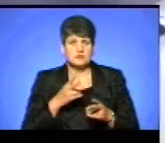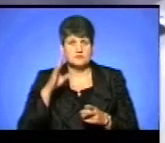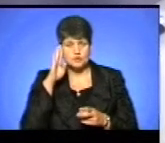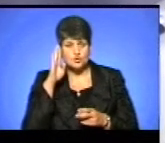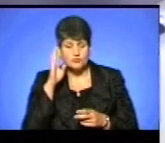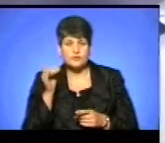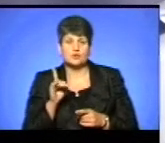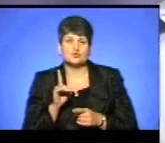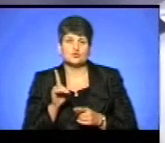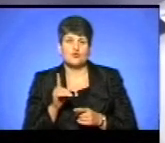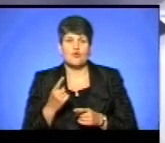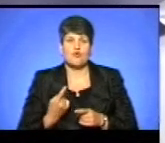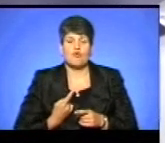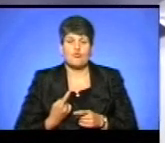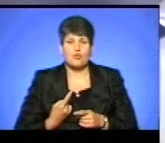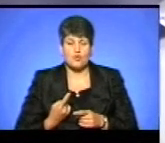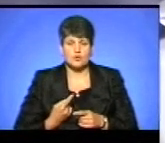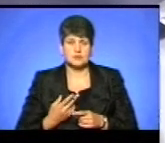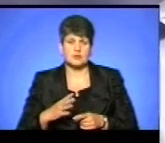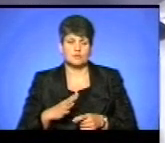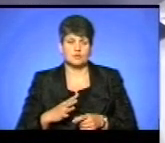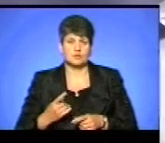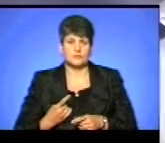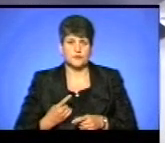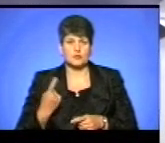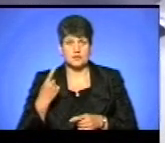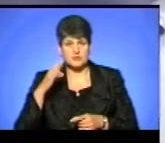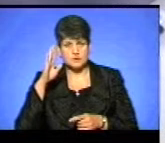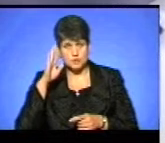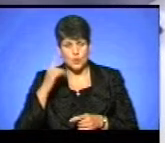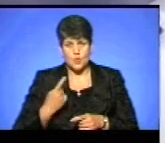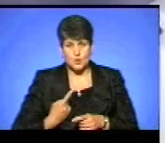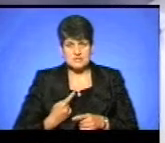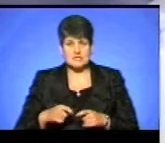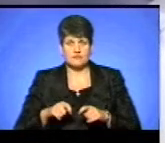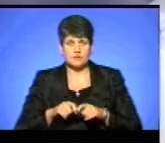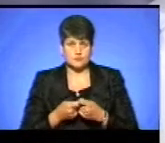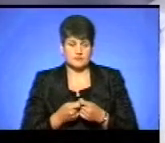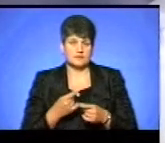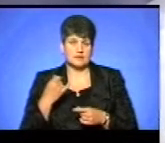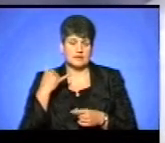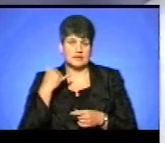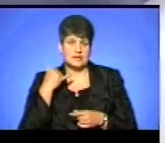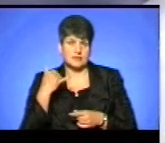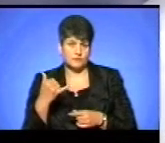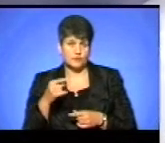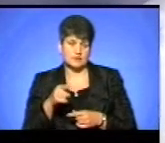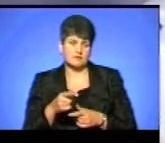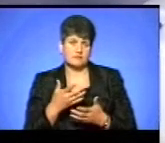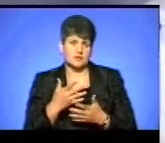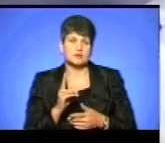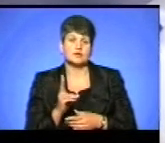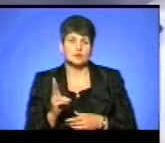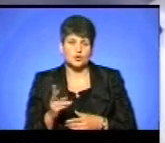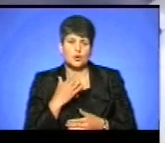охорона, яка охороняла цю будівлю, один з охоронців побив наші мобільний телефон, його на місці встановили,